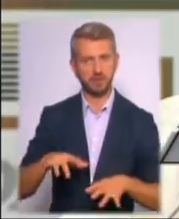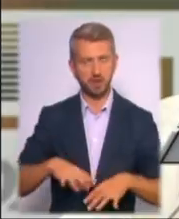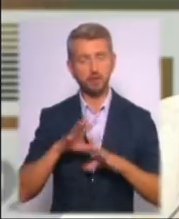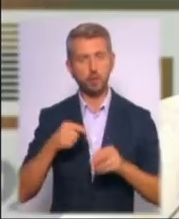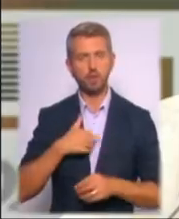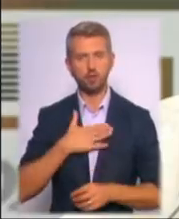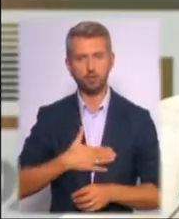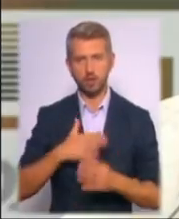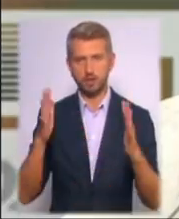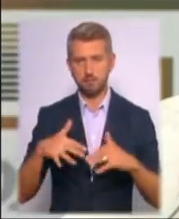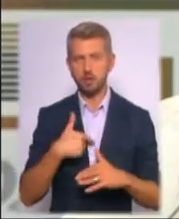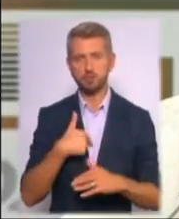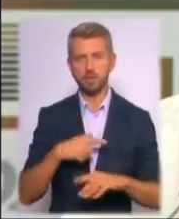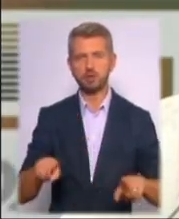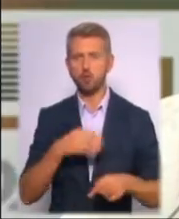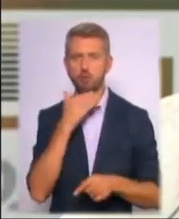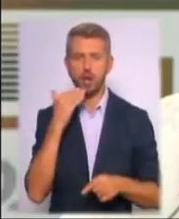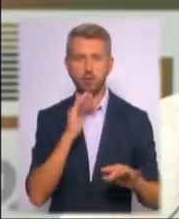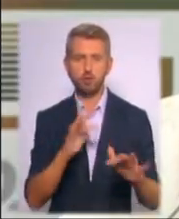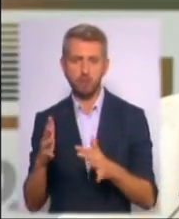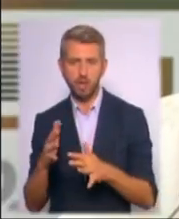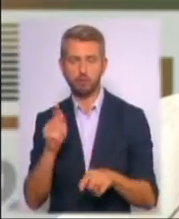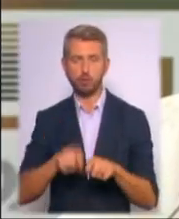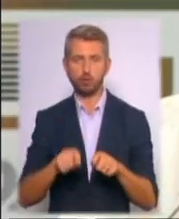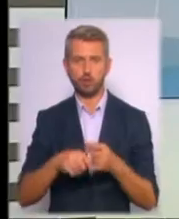матчем. Ми створювали багато моментів, контролювали гру.